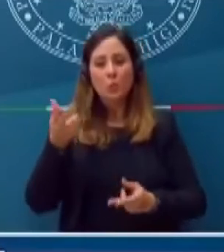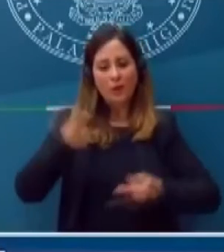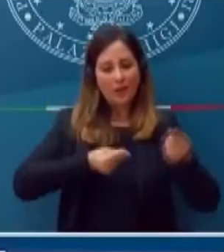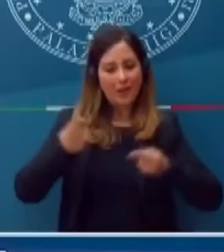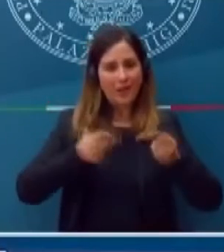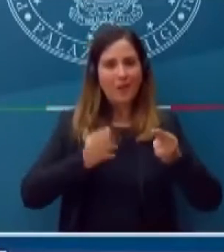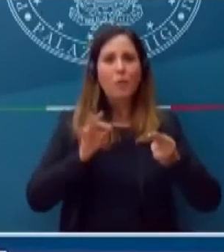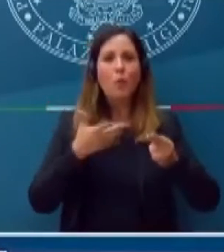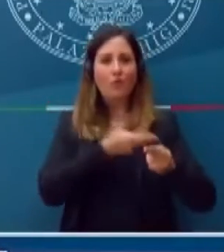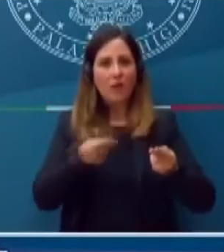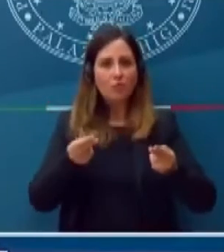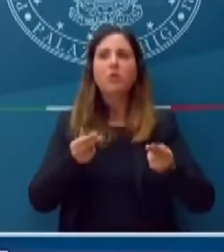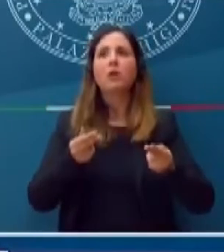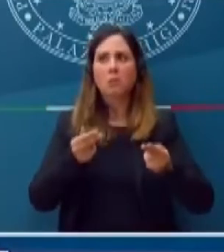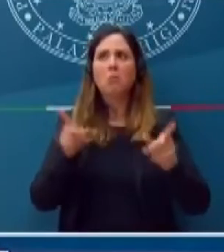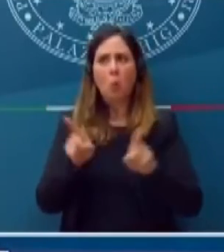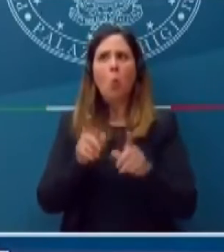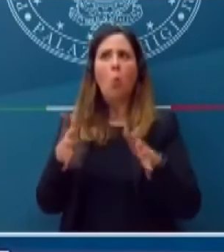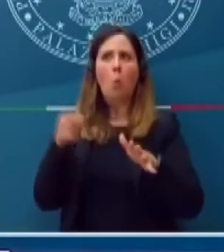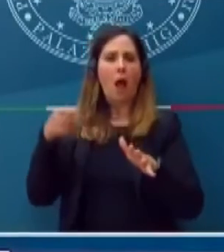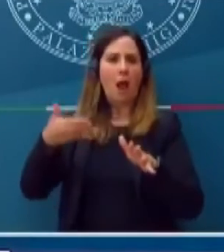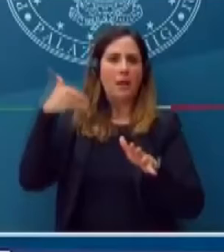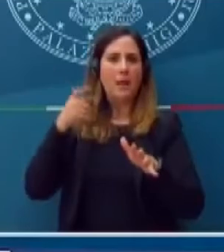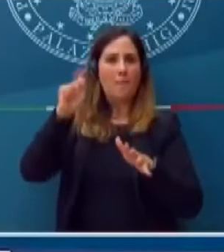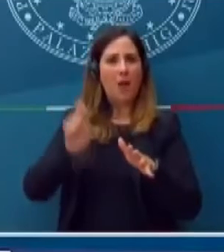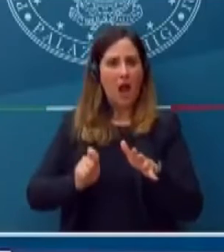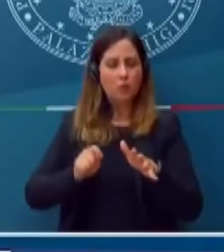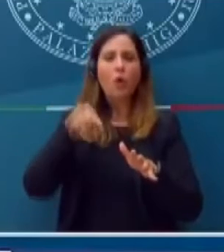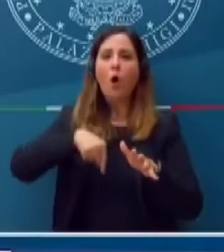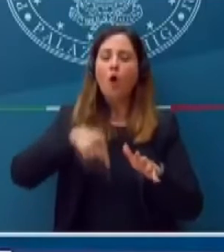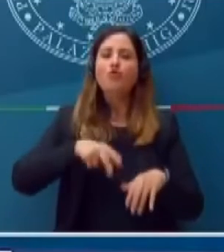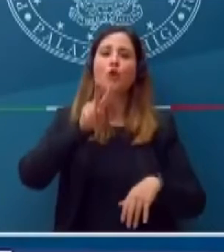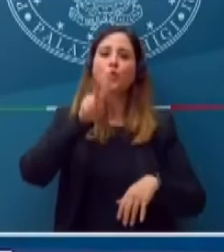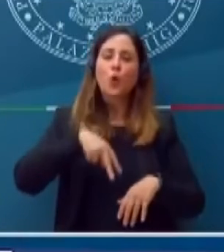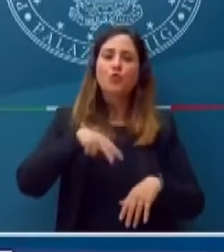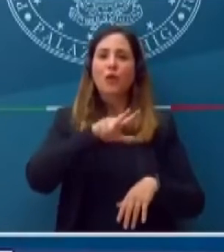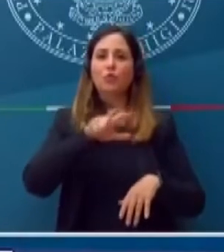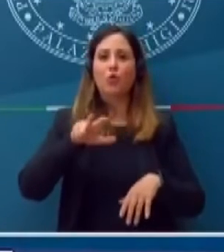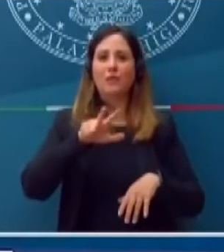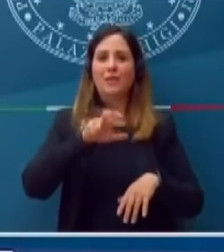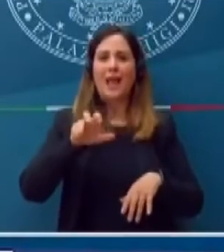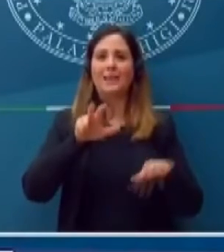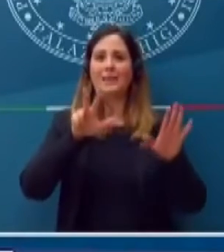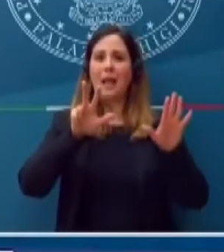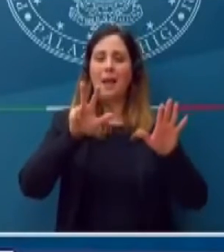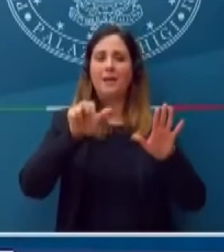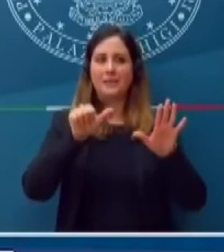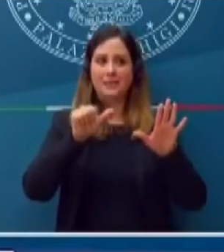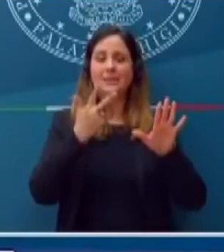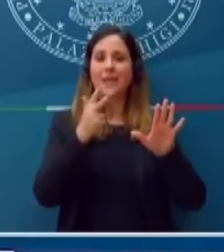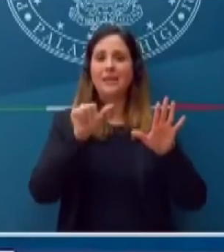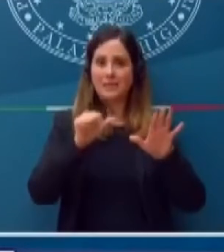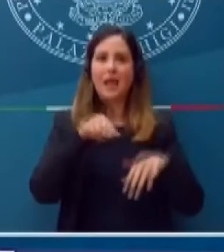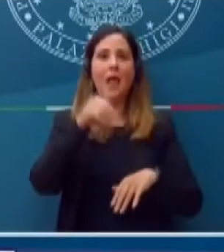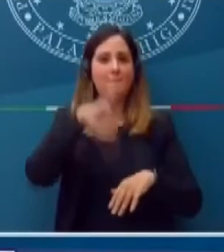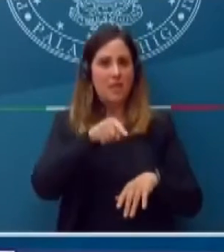precedenti Pasqua. Credo che oggi siano chiusi a 293 mila vaccinazioni e quindi sta risalendo secondo